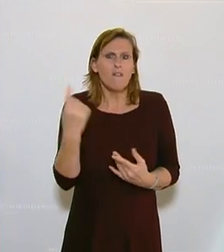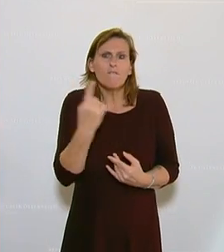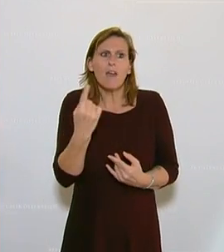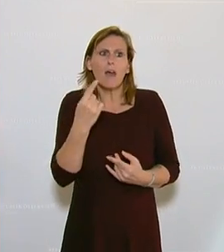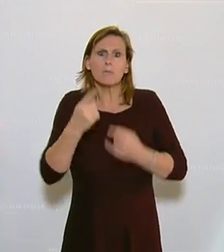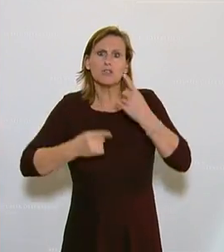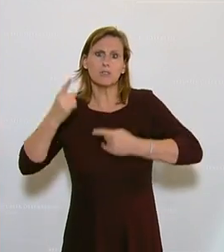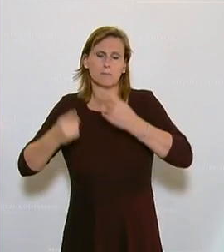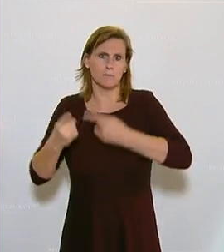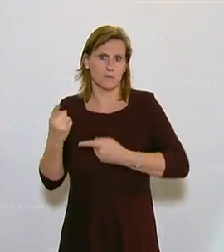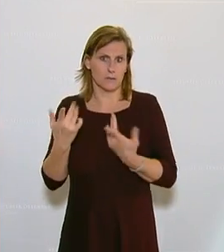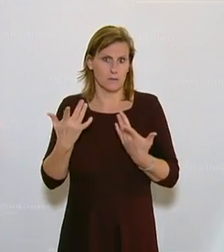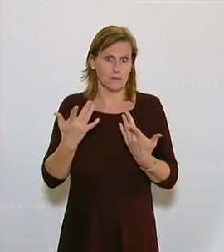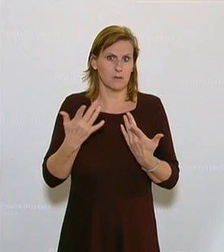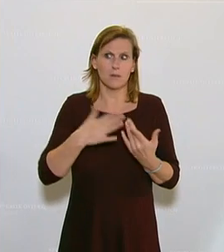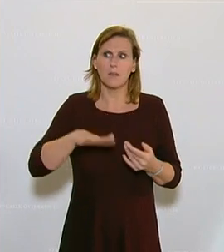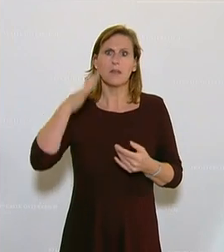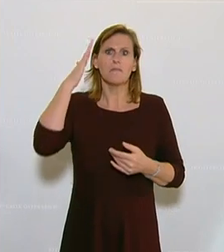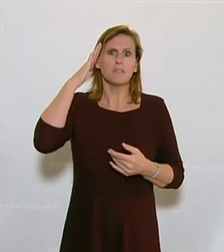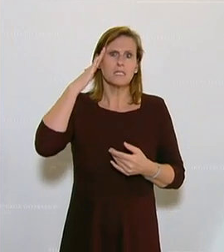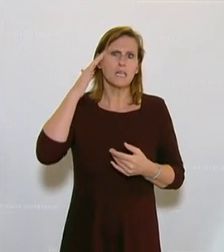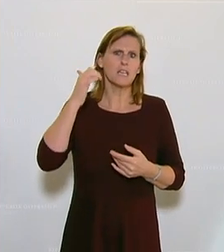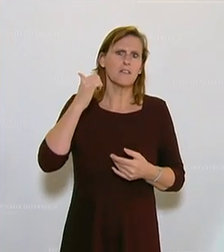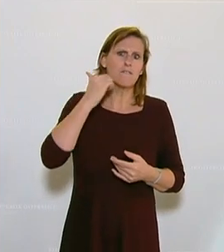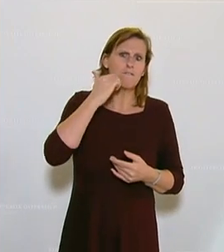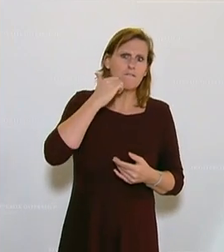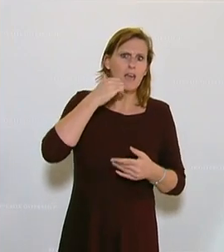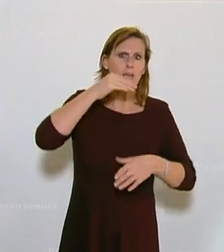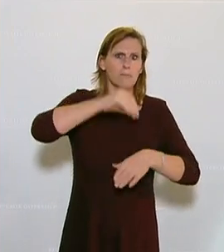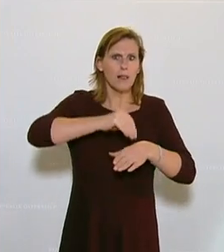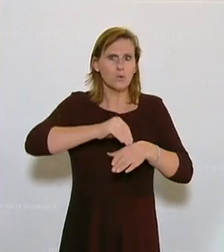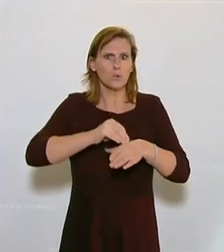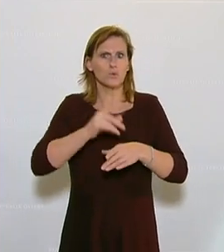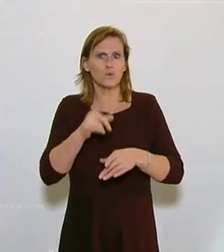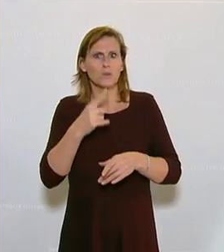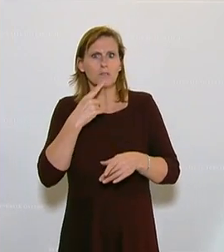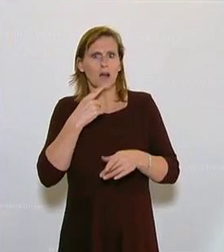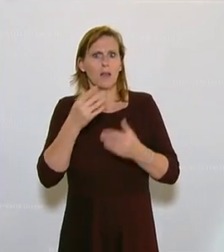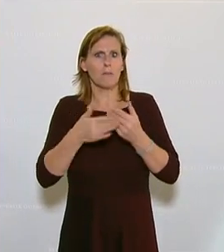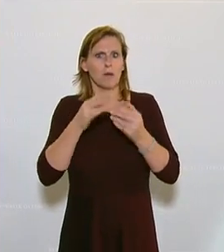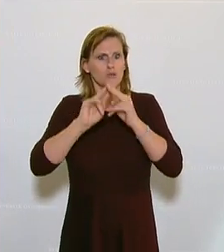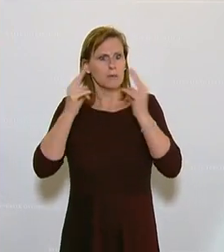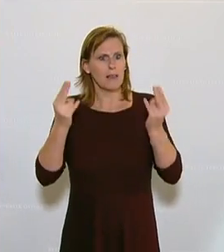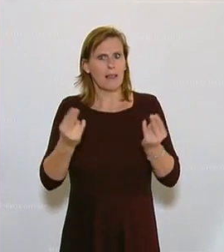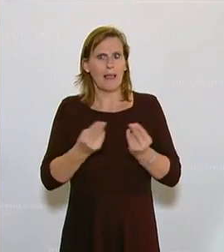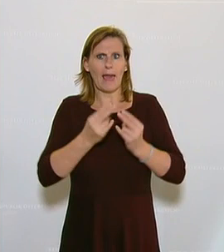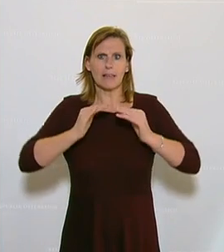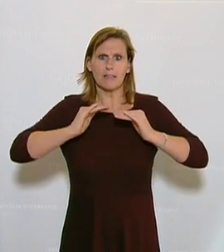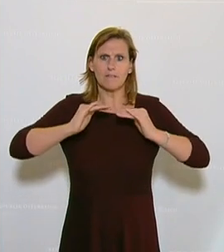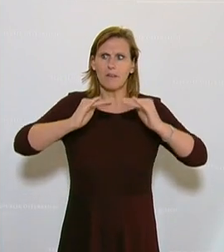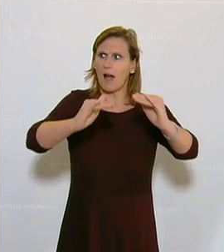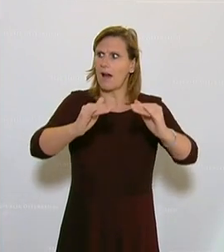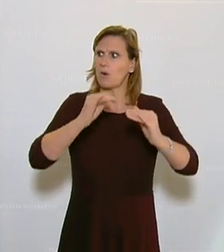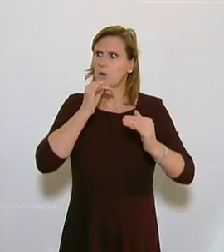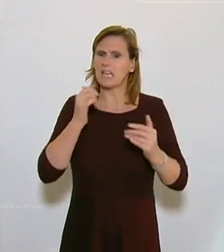bestimmt das? Wir wissen genau, wo Fake News, was das alles ist. Ja, soll jemand sagen, die Erde ist eine Scheibe? Das tut uns doch nicht weh, auch wenn es